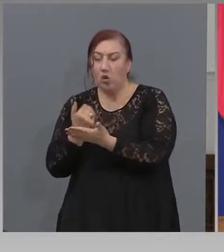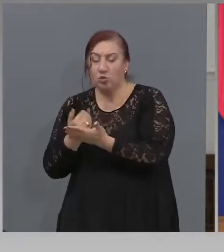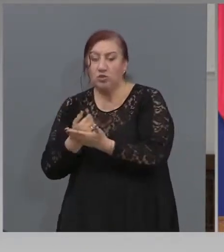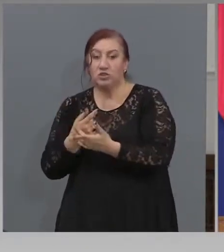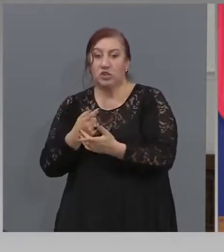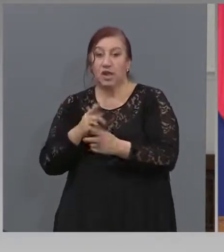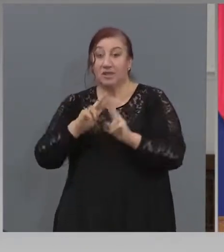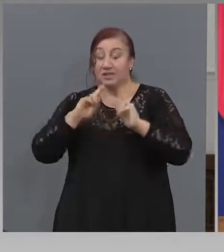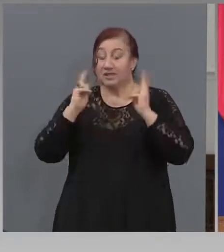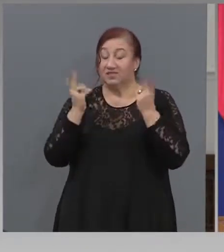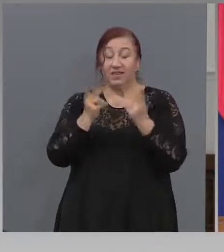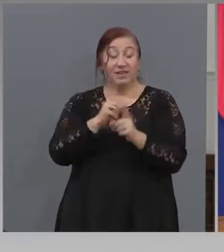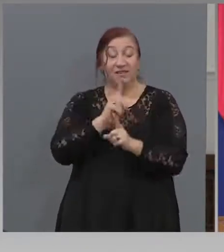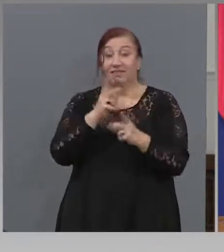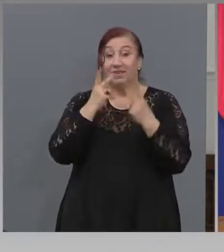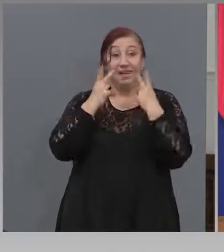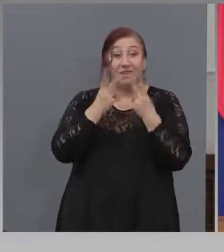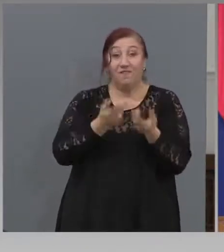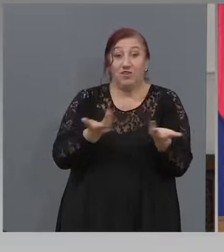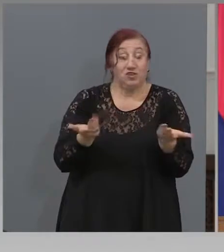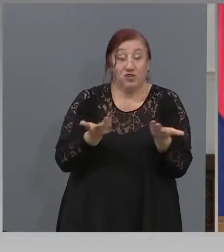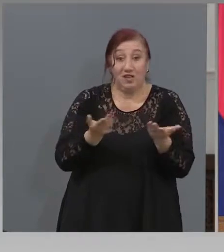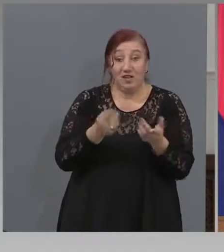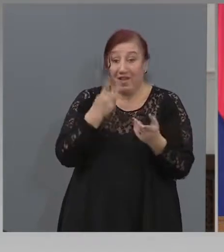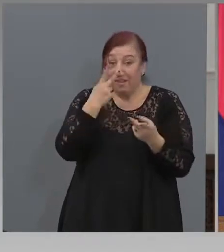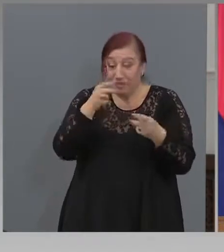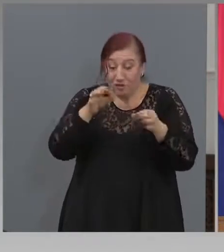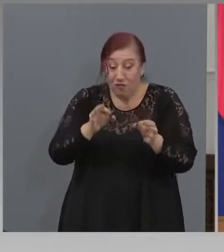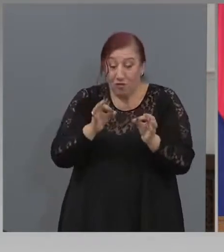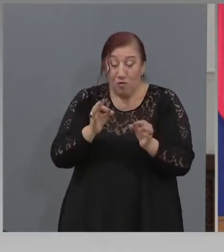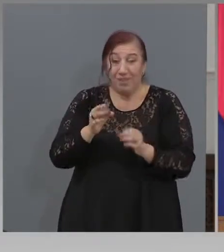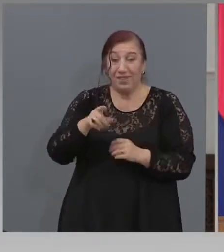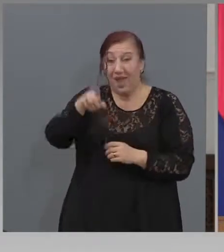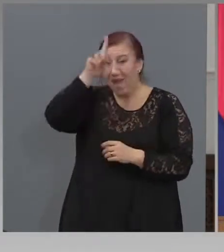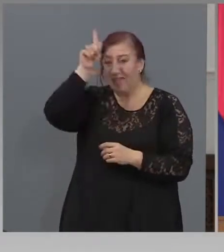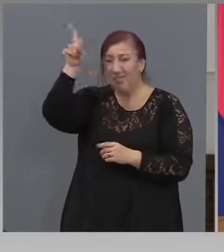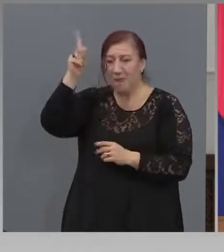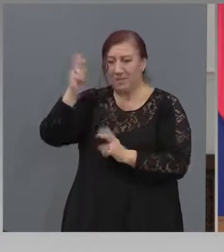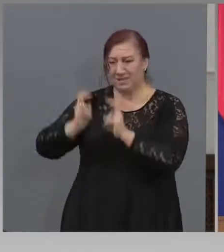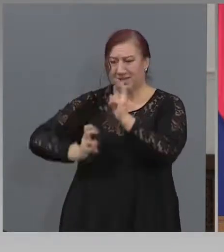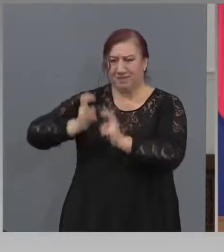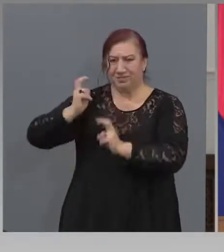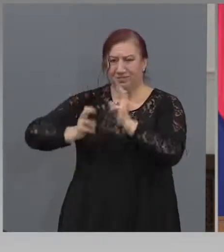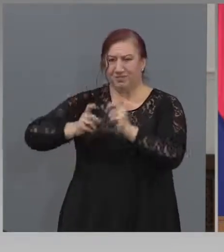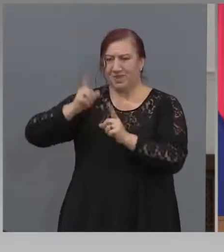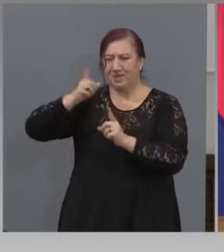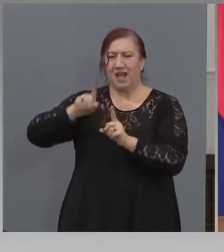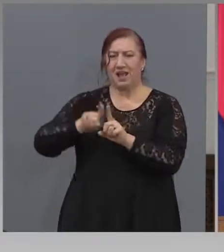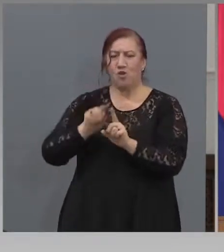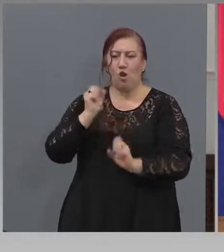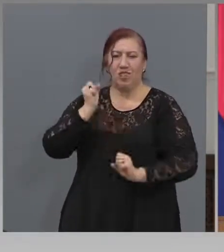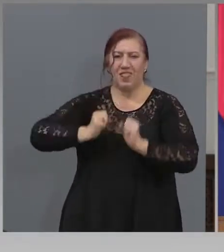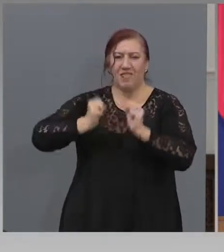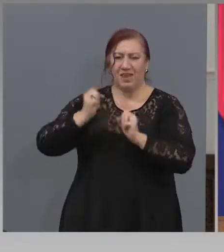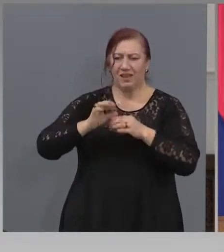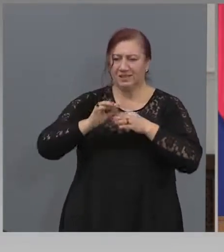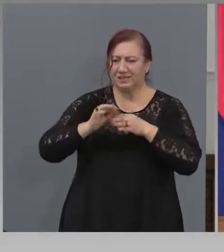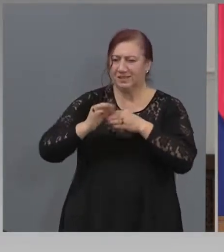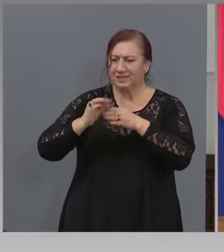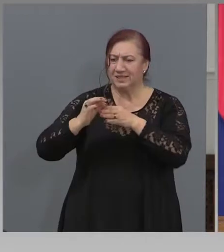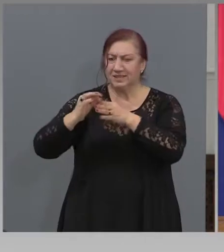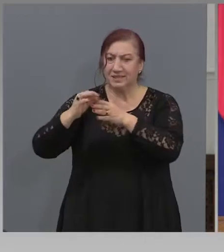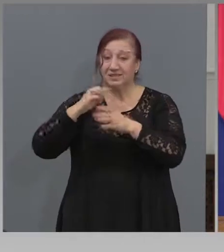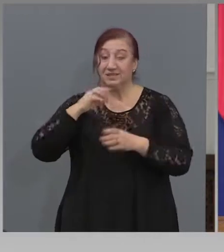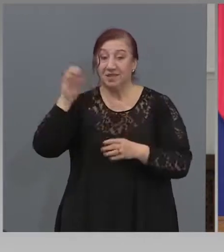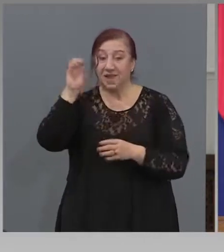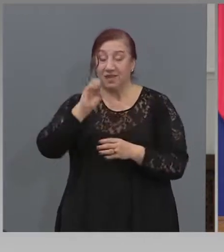Вие виждате в момента на немската индустрия, която тегли Европа, мотора на Европа, не могат да се разберат